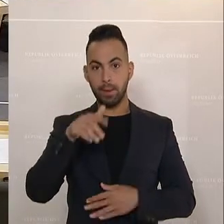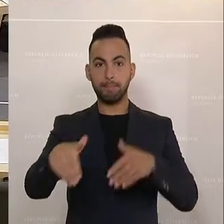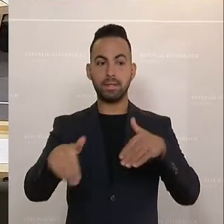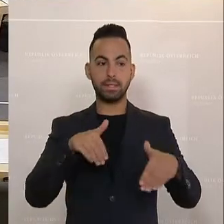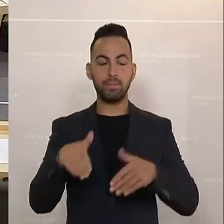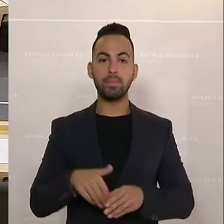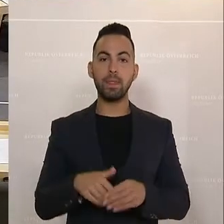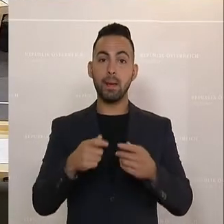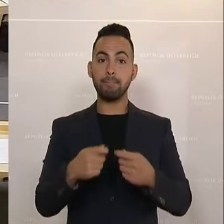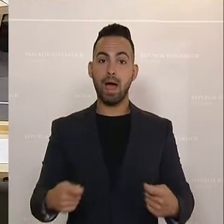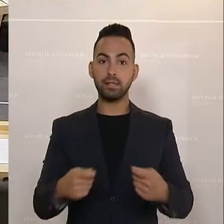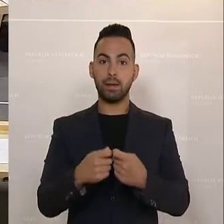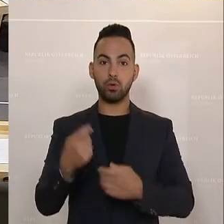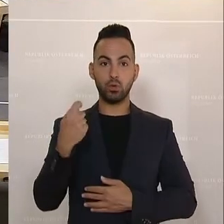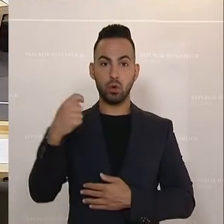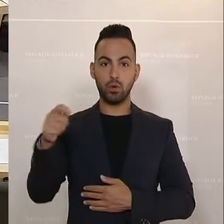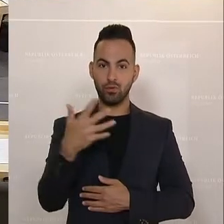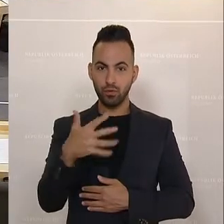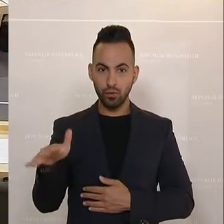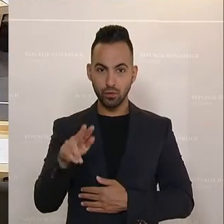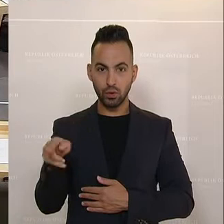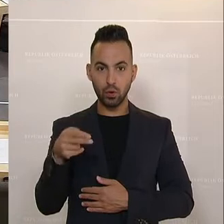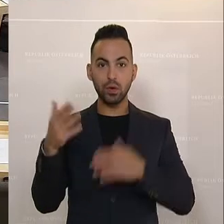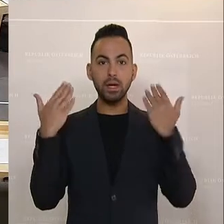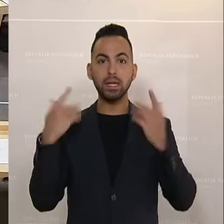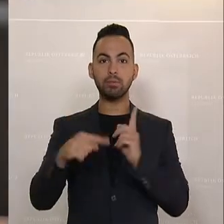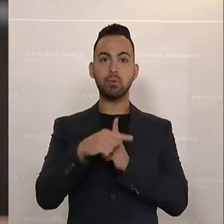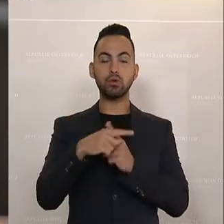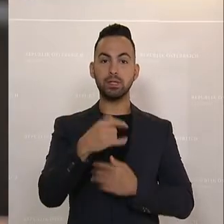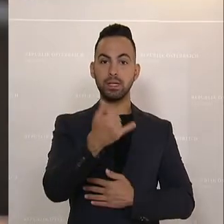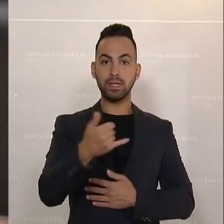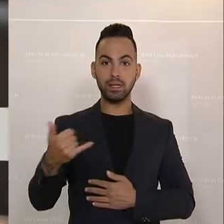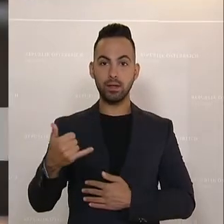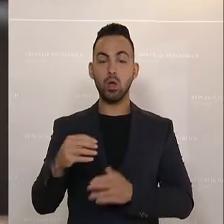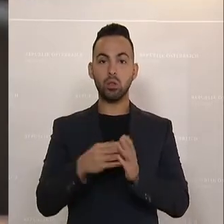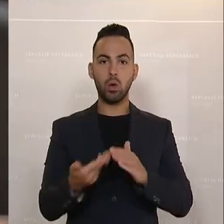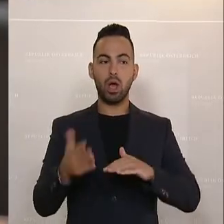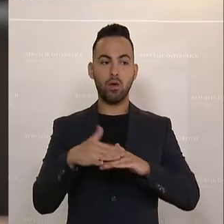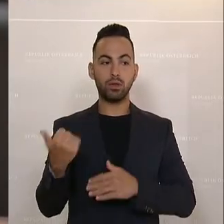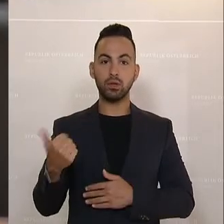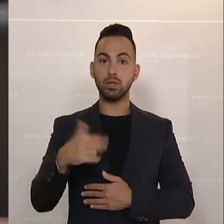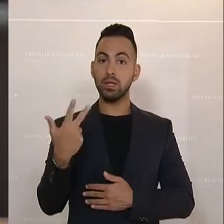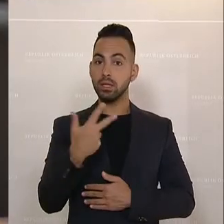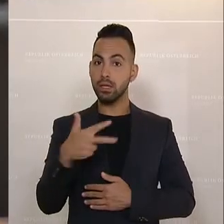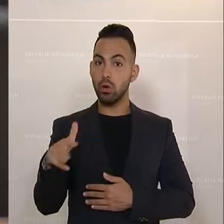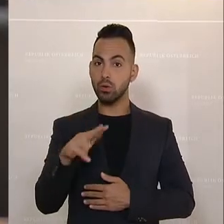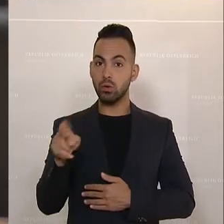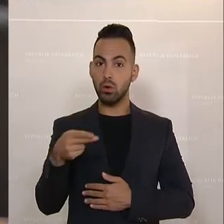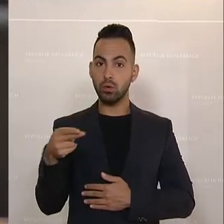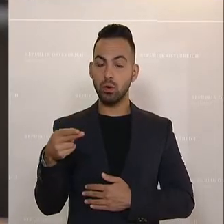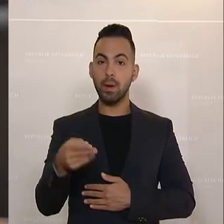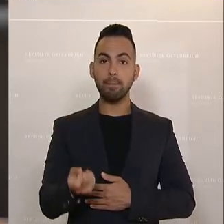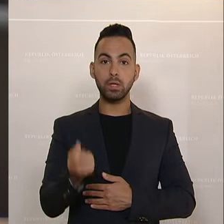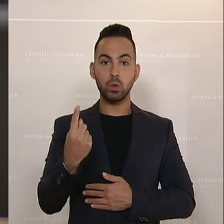unsere Maßnahmen gegen die Teuerung sind 500 Euro Klimabonus für jede und jeden, zusätzlich 300 Euro für besonders betroffene Gruppen, zum Beispiel die